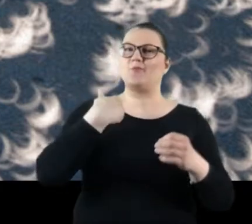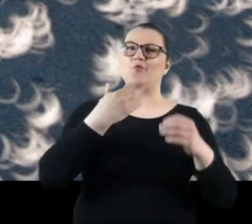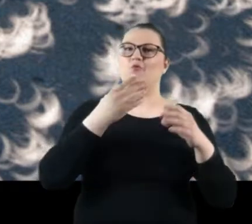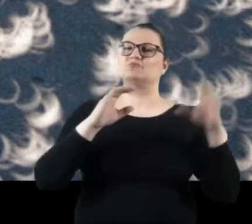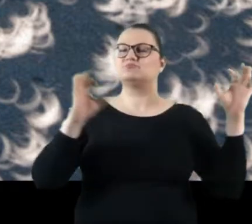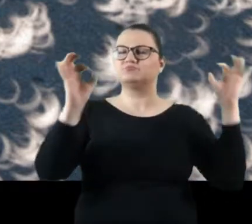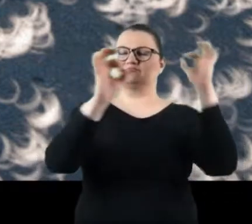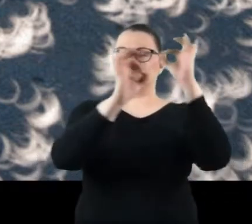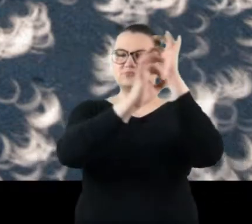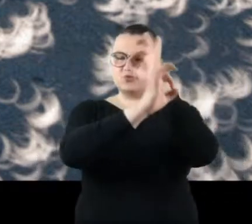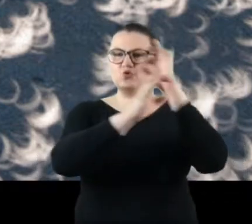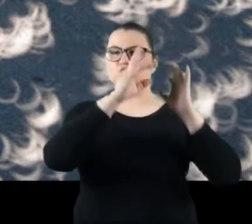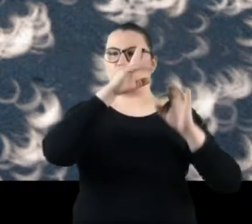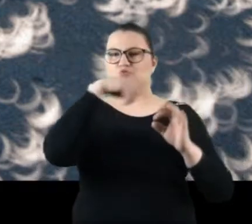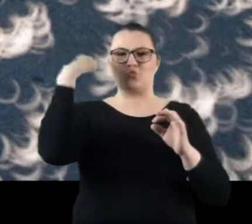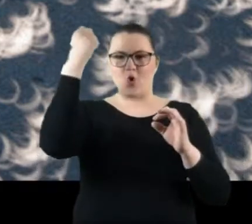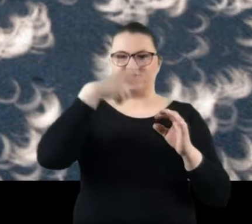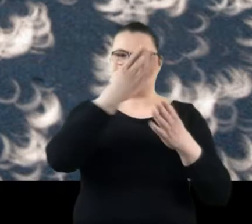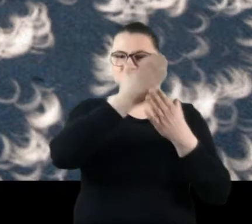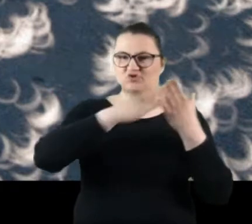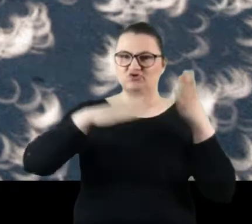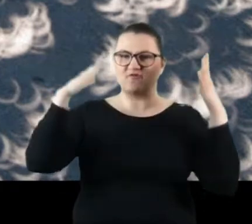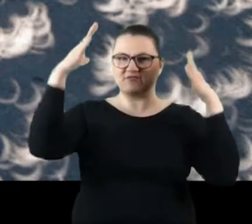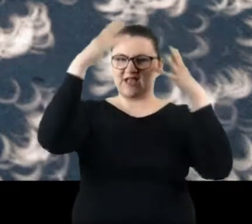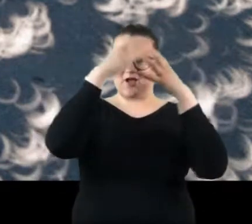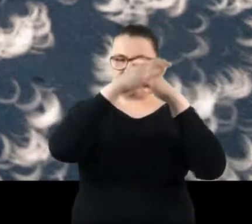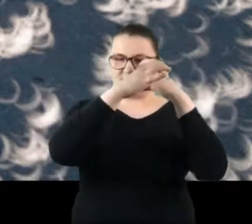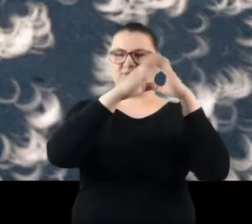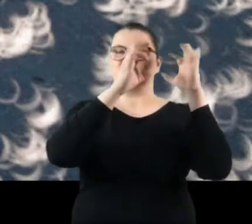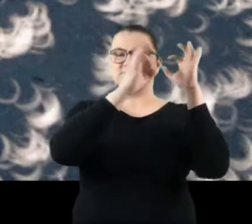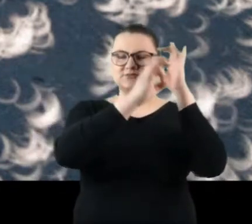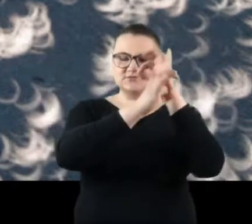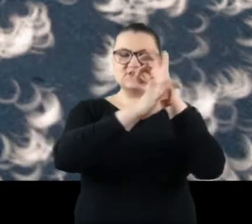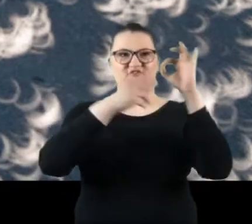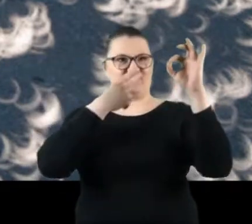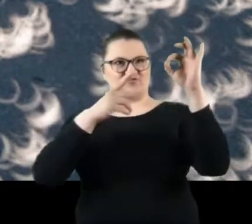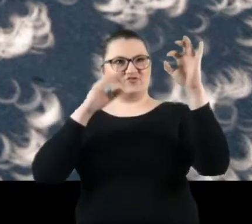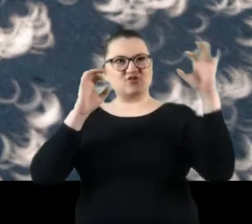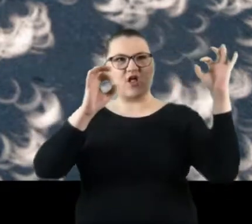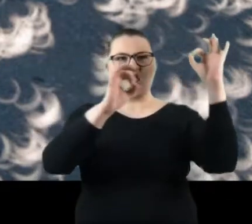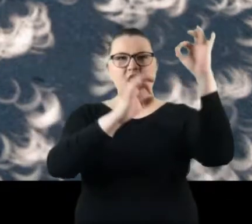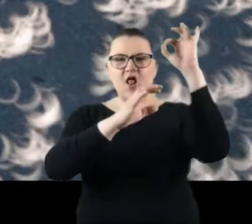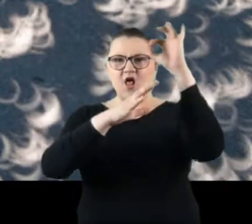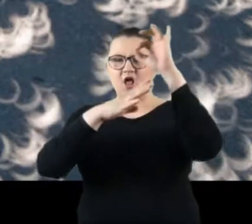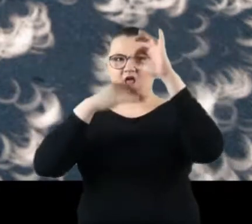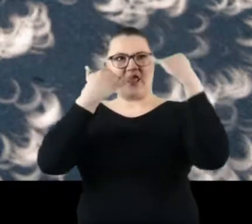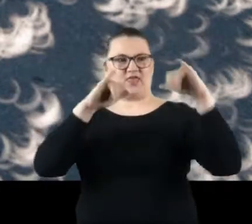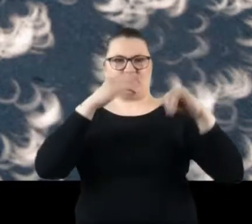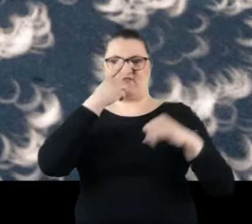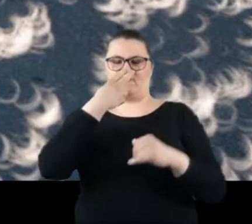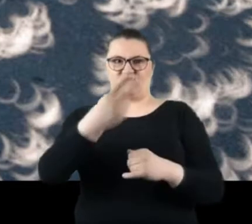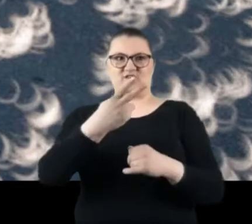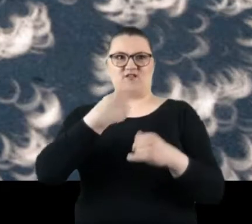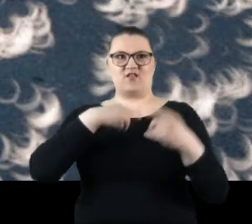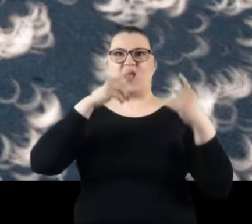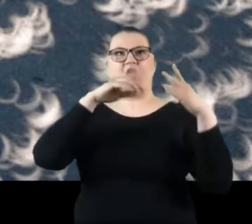obraz, tworzący się dzięki przejściu światła przez koronę listy drzew.